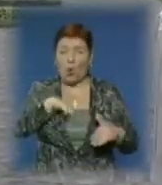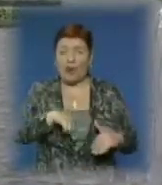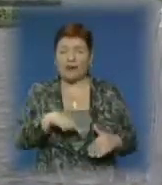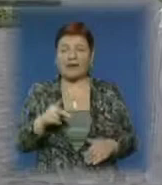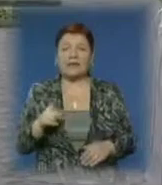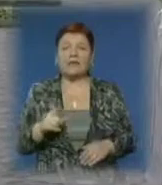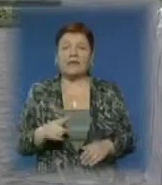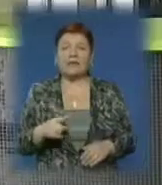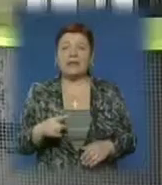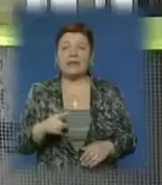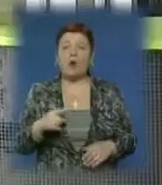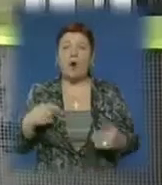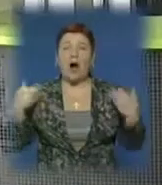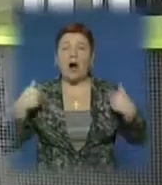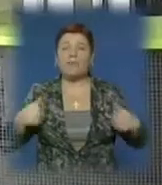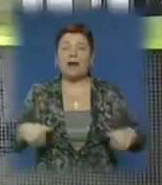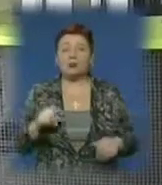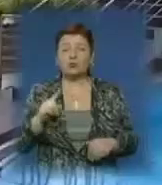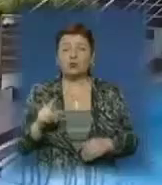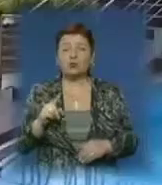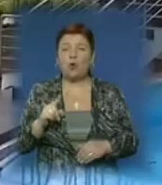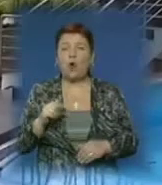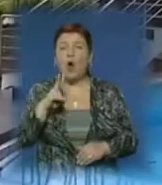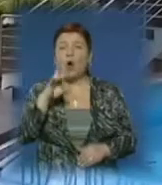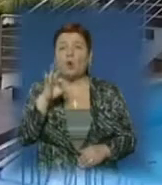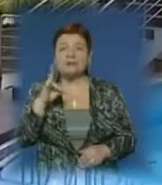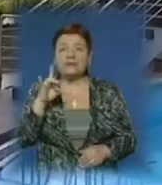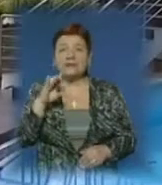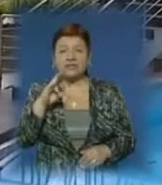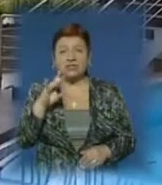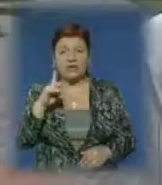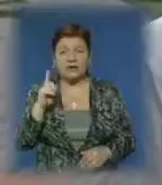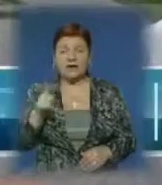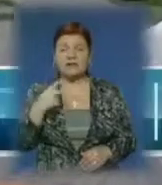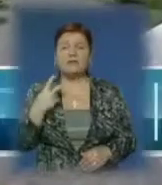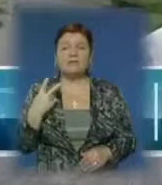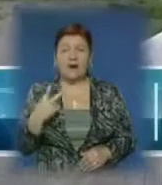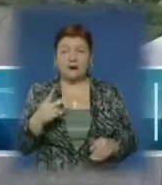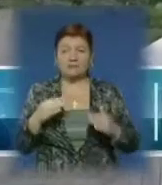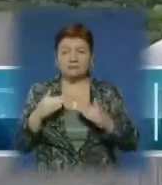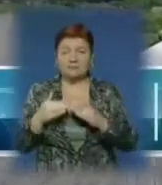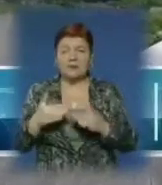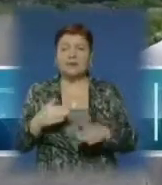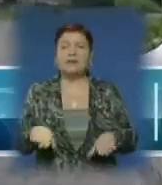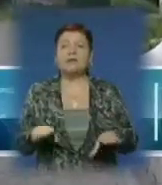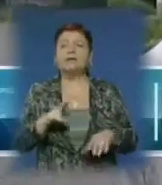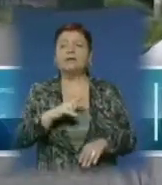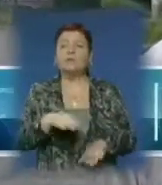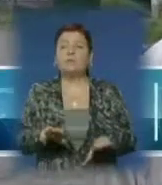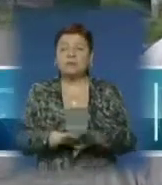на руховому опорному апараті. Щодо косметичних, значить, у нас два спа-центри, в яких будуть